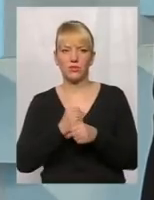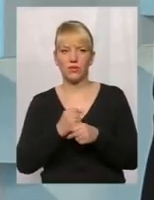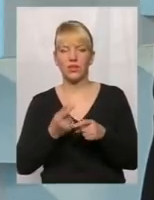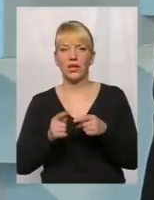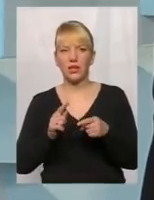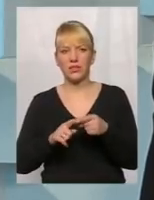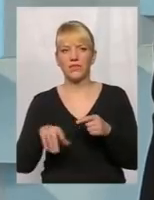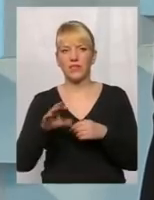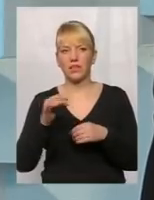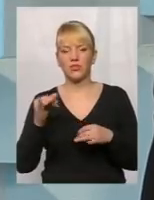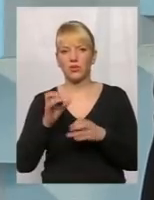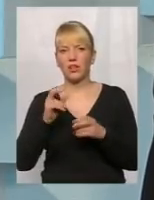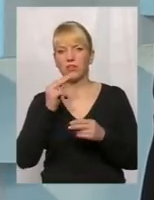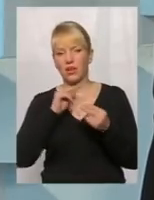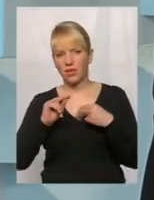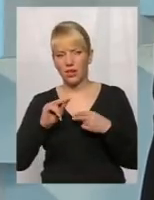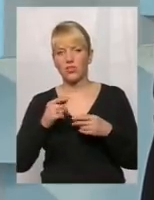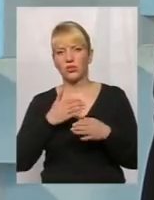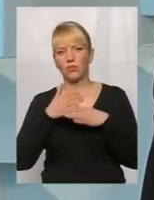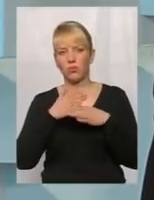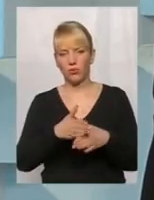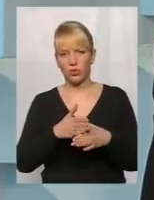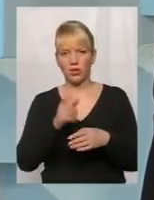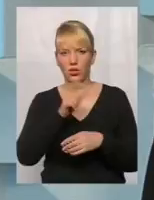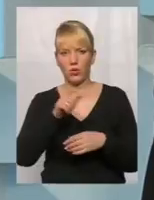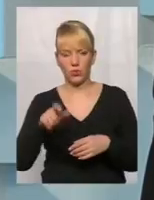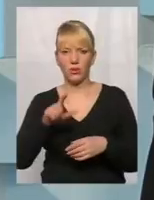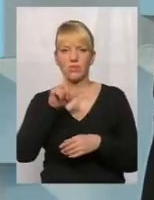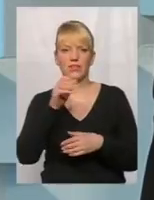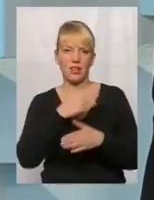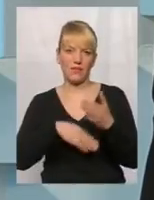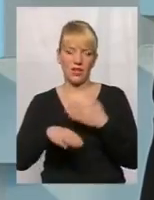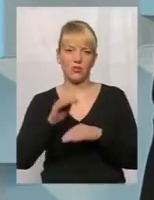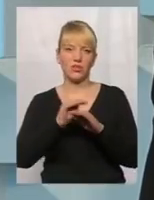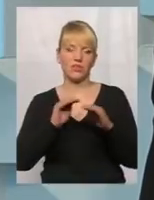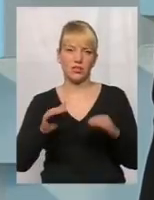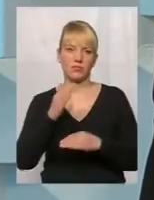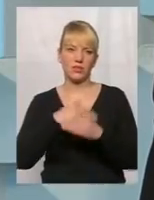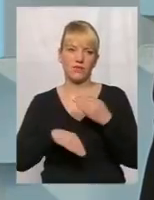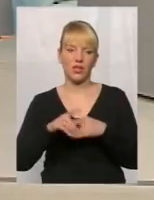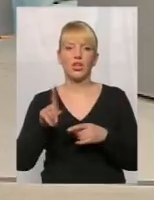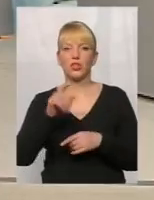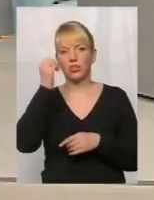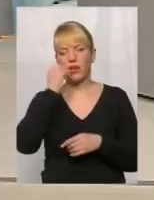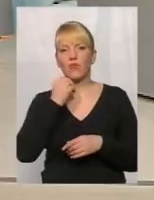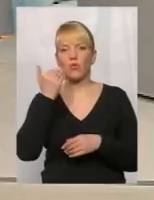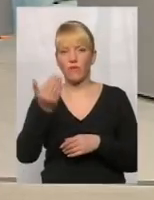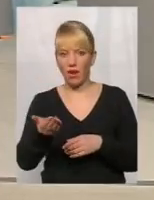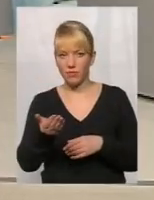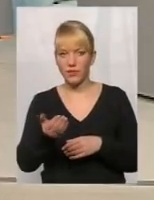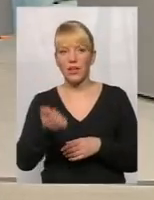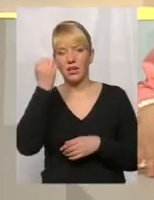стоїть всіх одна. Як найкраще допомогти людям з інвалідністю, дітям з інвалідністю. Що ж, дякую вам,